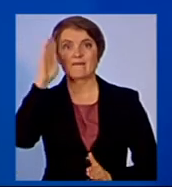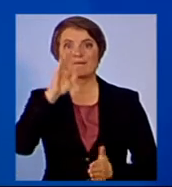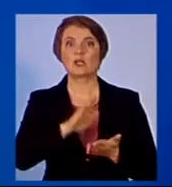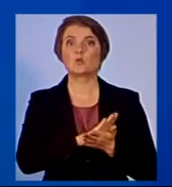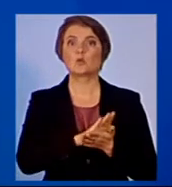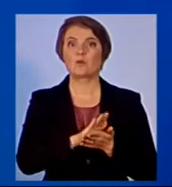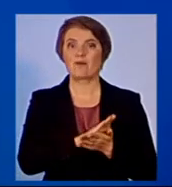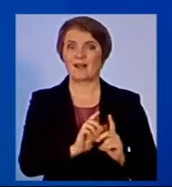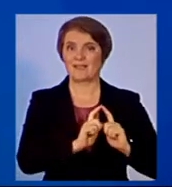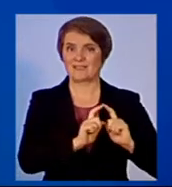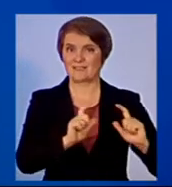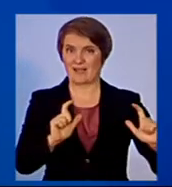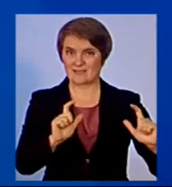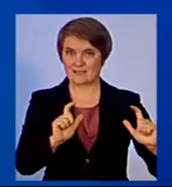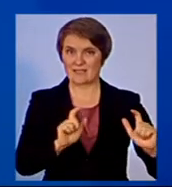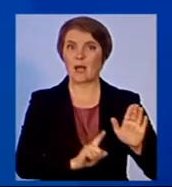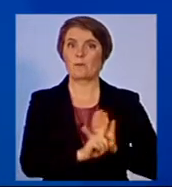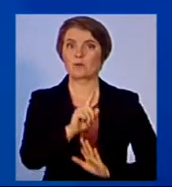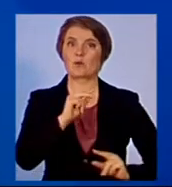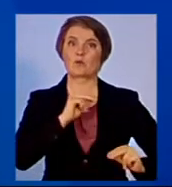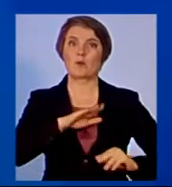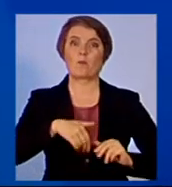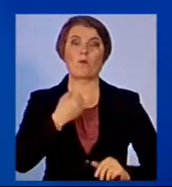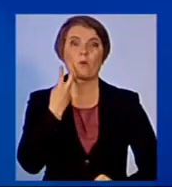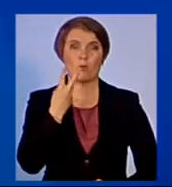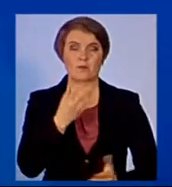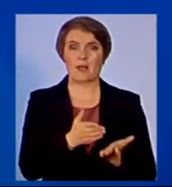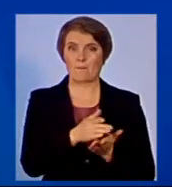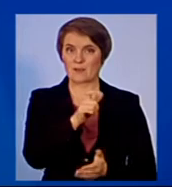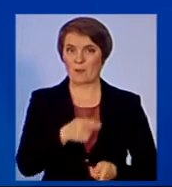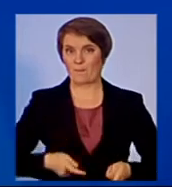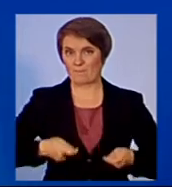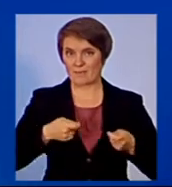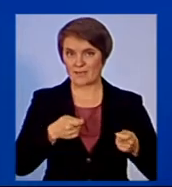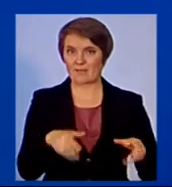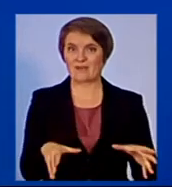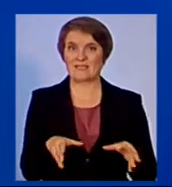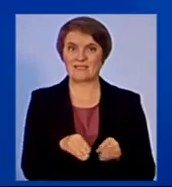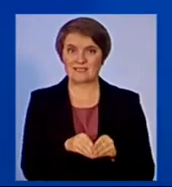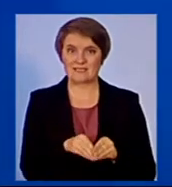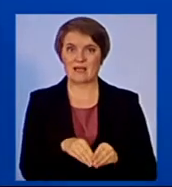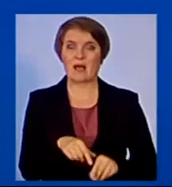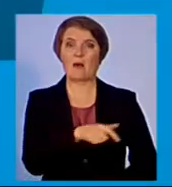вчора по обіді. Персонал приїхав на роботу в супроводі патрульних ОБСЄ і запустив насоси.